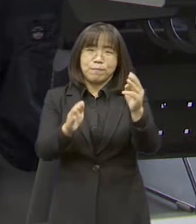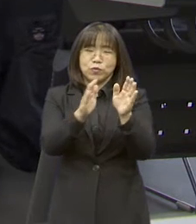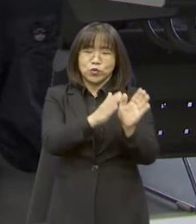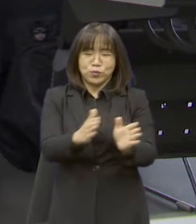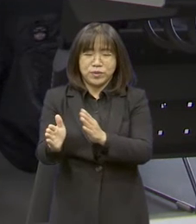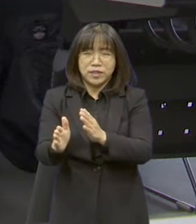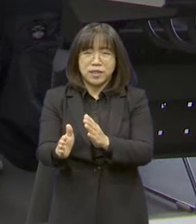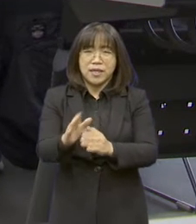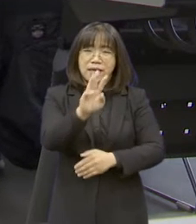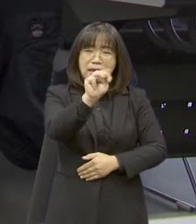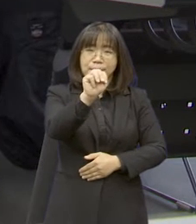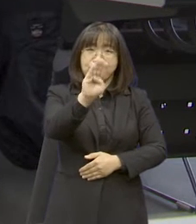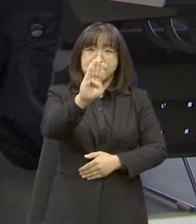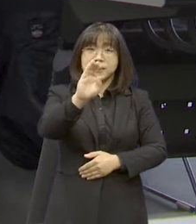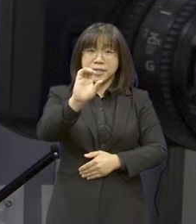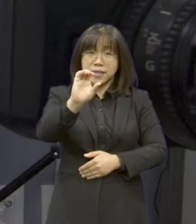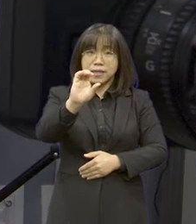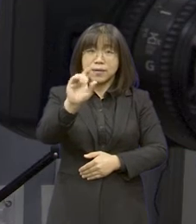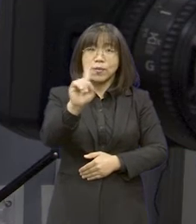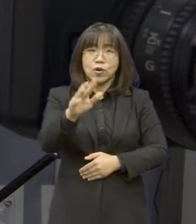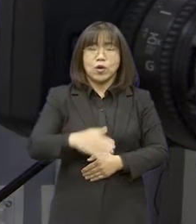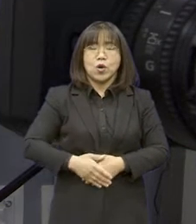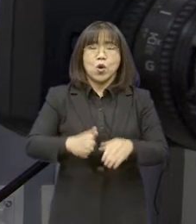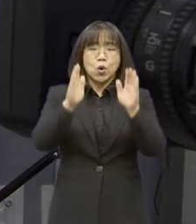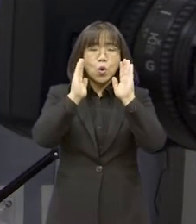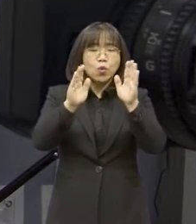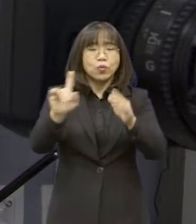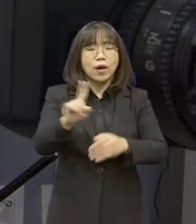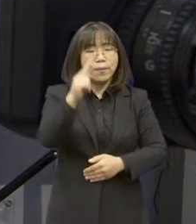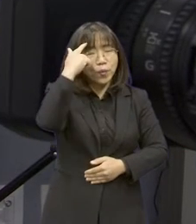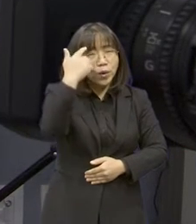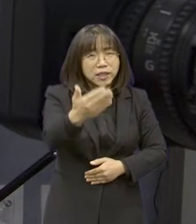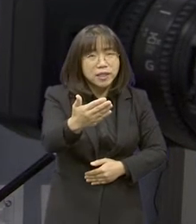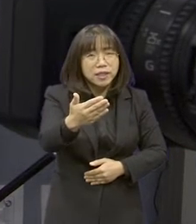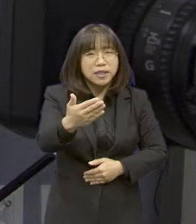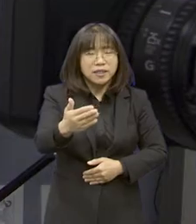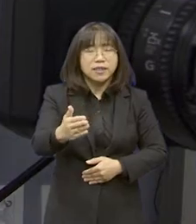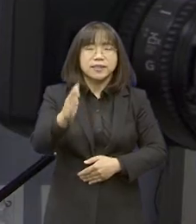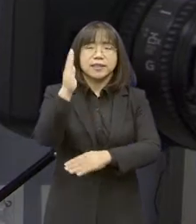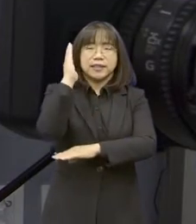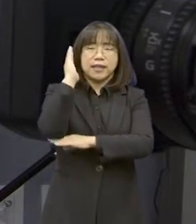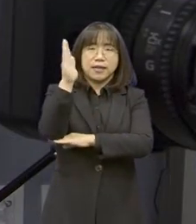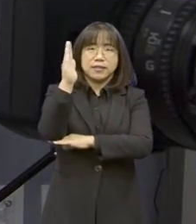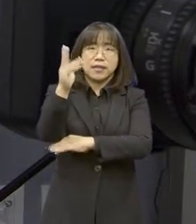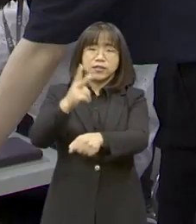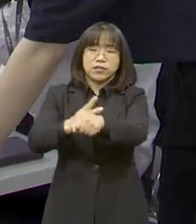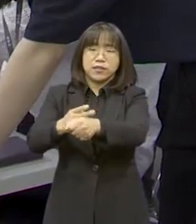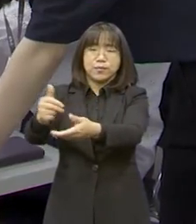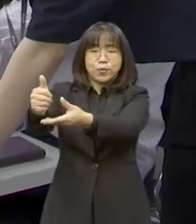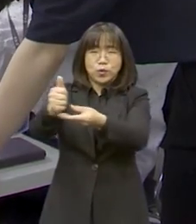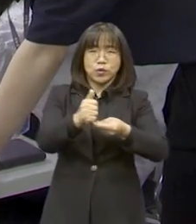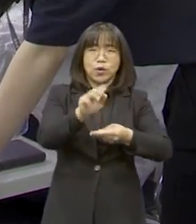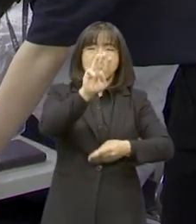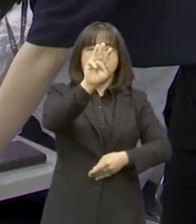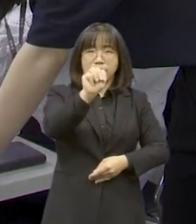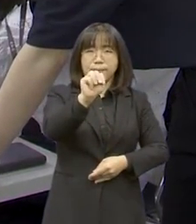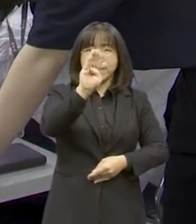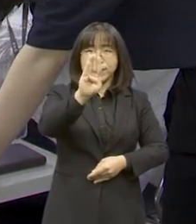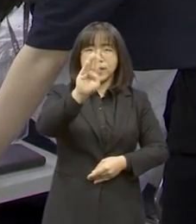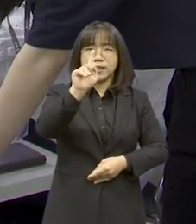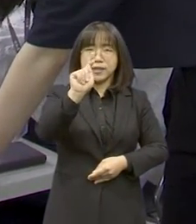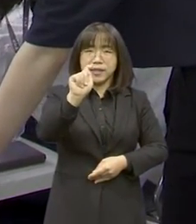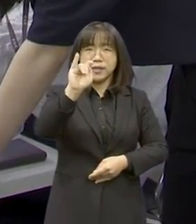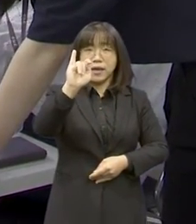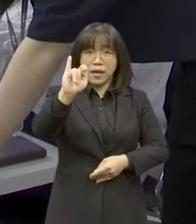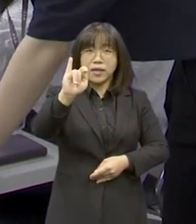3탄은 MBC 공부가 머니 프로그램 이병훈 컨설턴트가 강사로 나와 MBTI 성격 유형별 공부